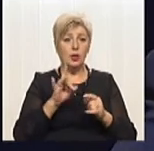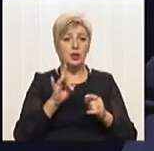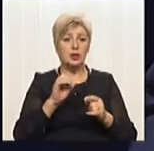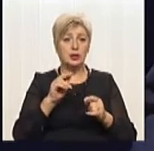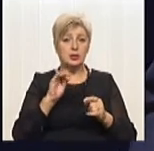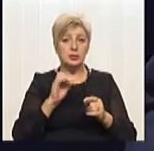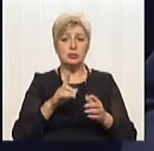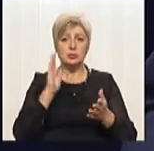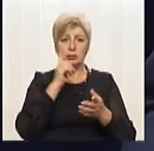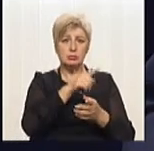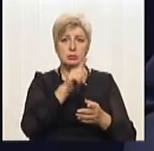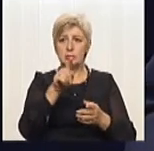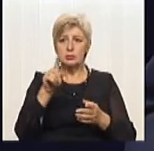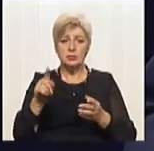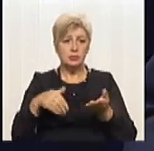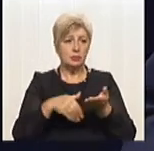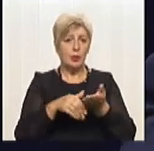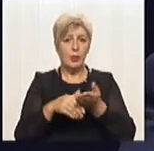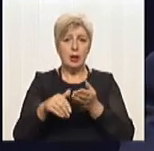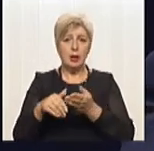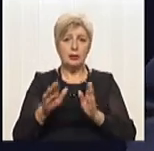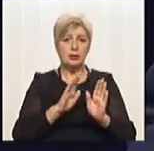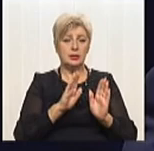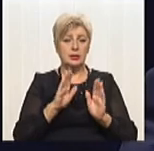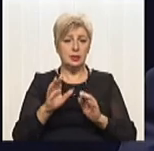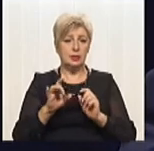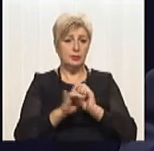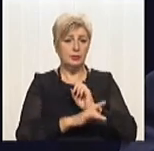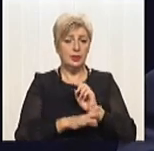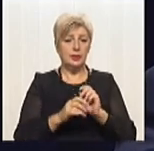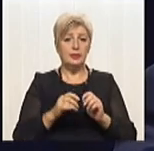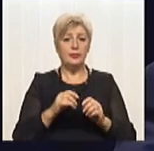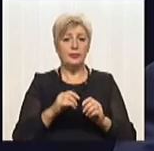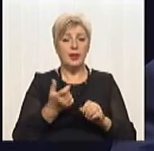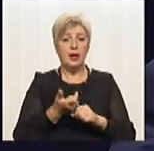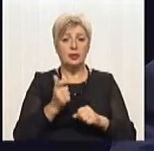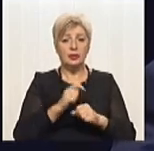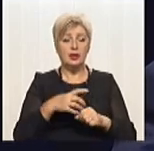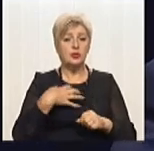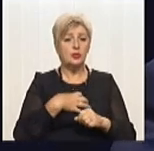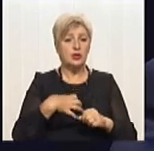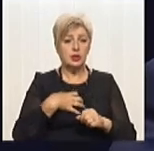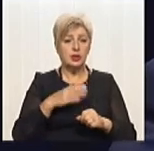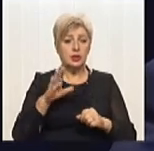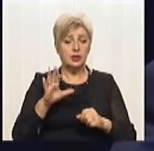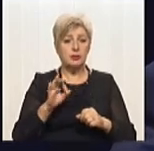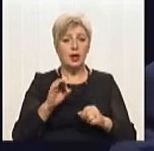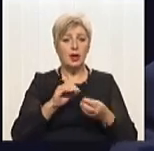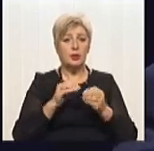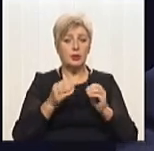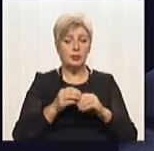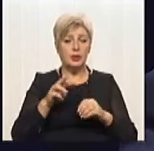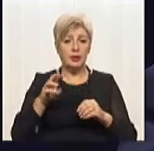посередковано датувати водоканали, які все одно залишаються збитковими. Дуже важлива проблема,